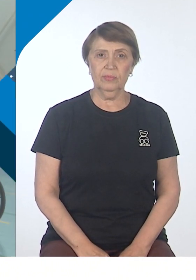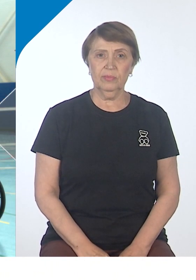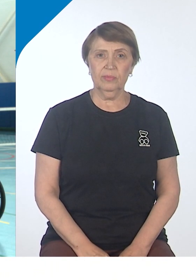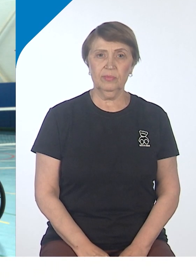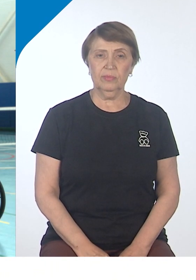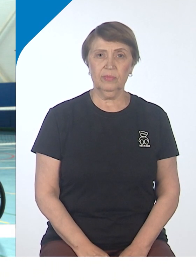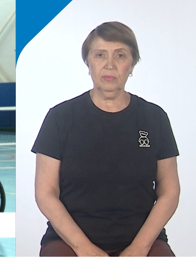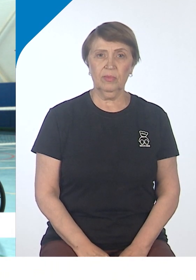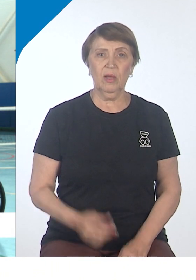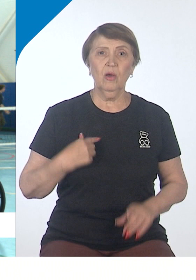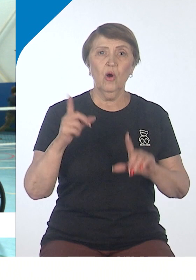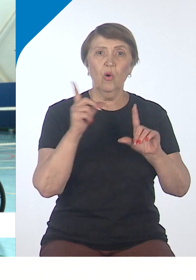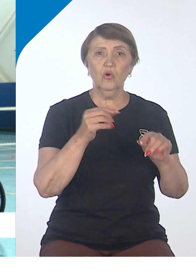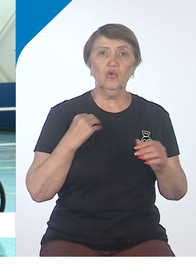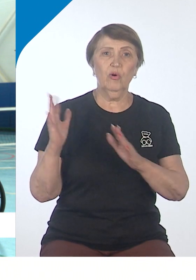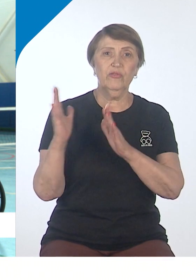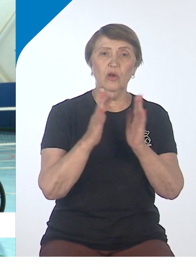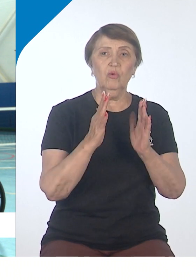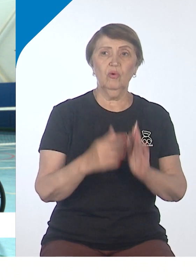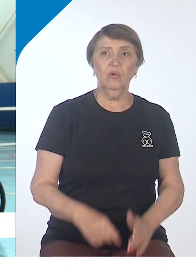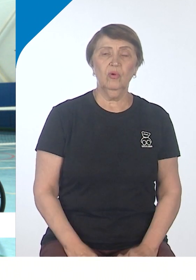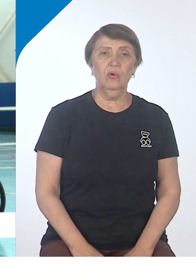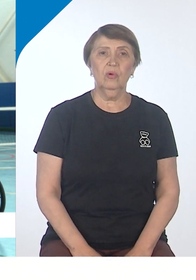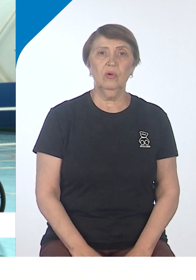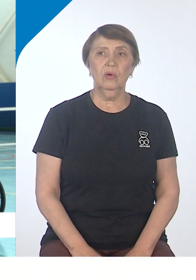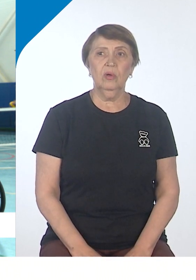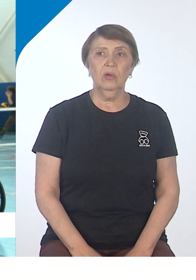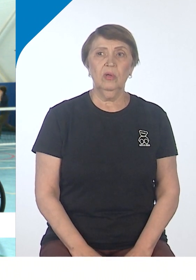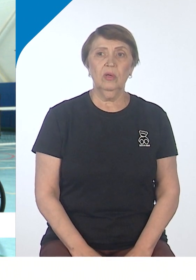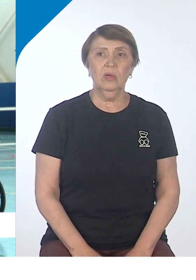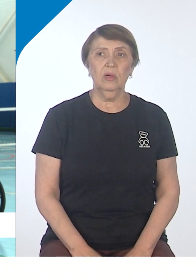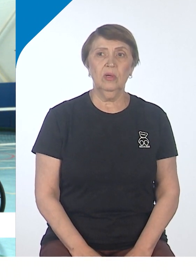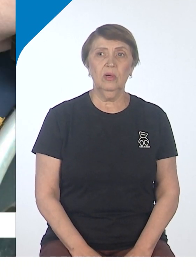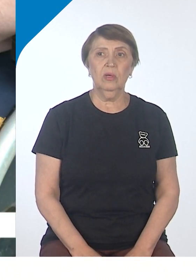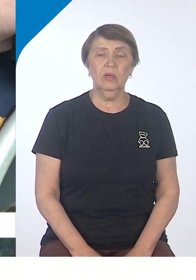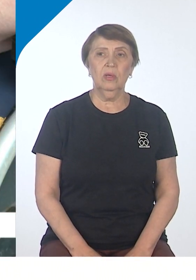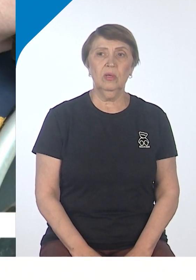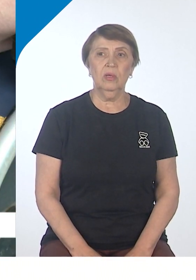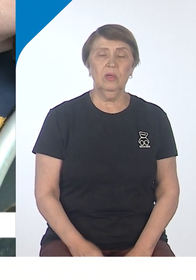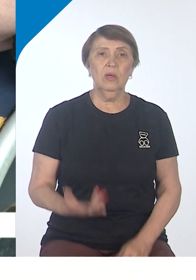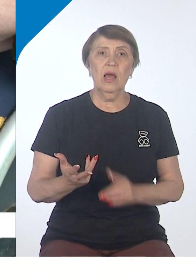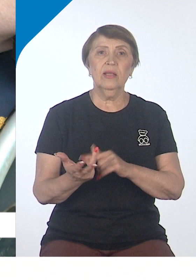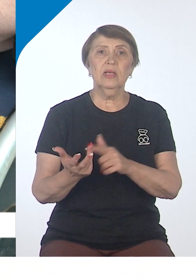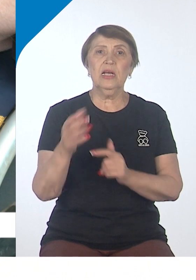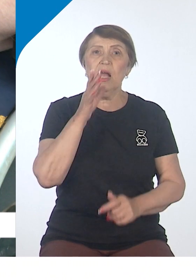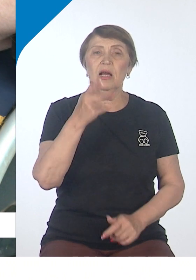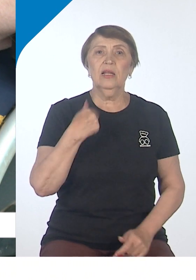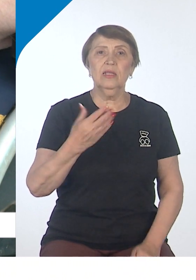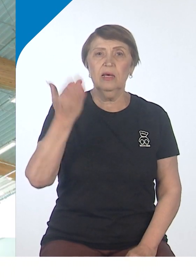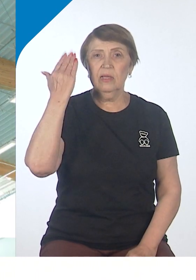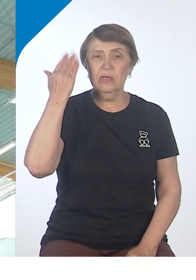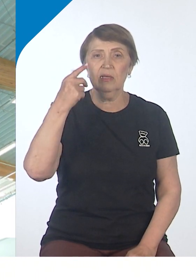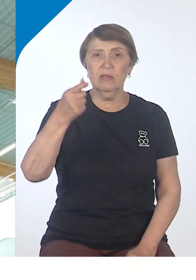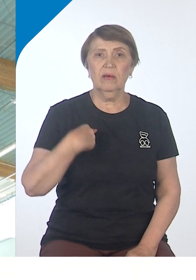Пошел в тайгу на охоту, от мой отзыв не заметил, пришел, поздно, ампутация, все. Несколько лет назад Александр Козил